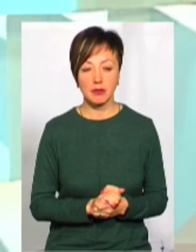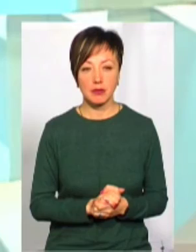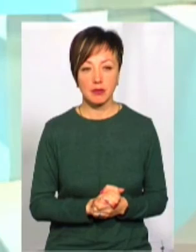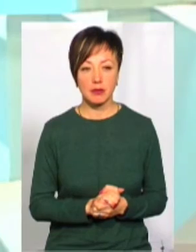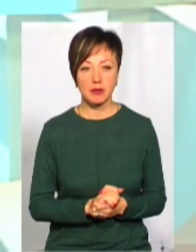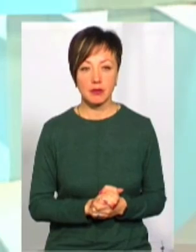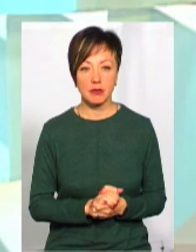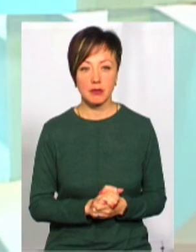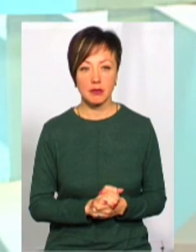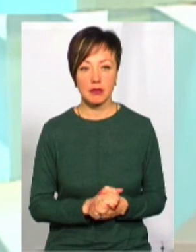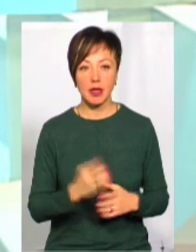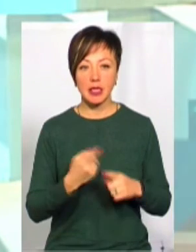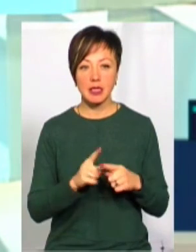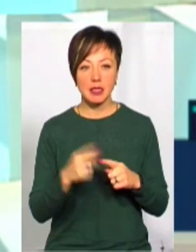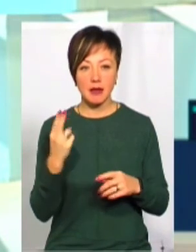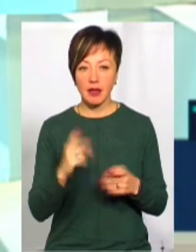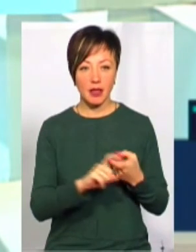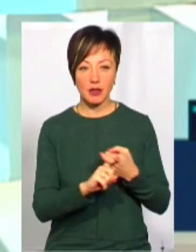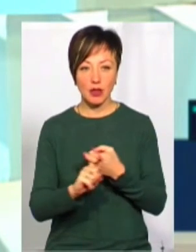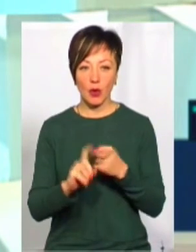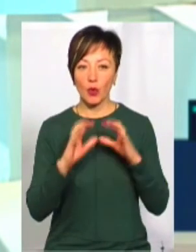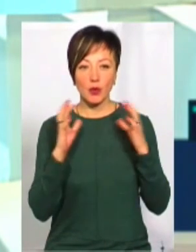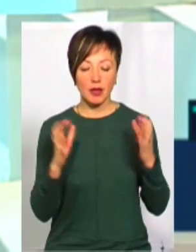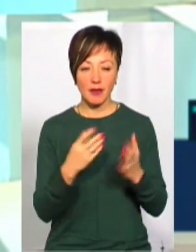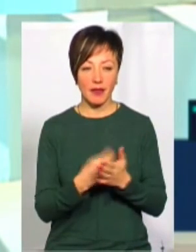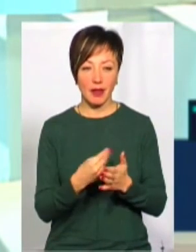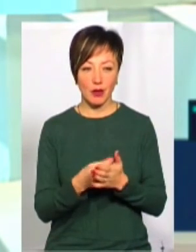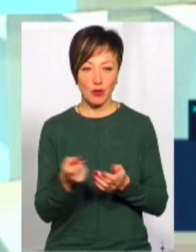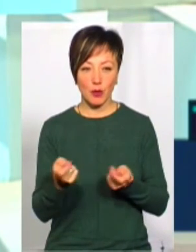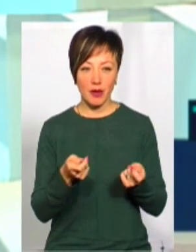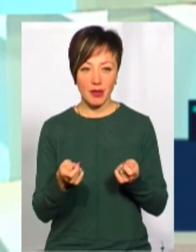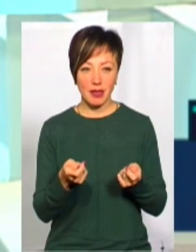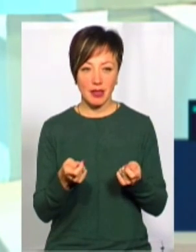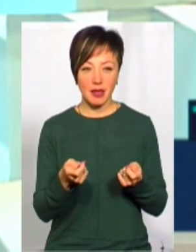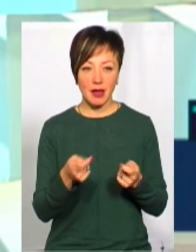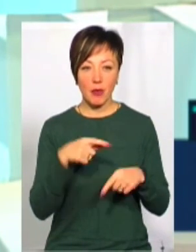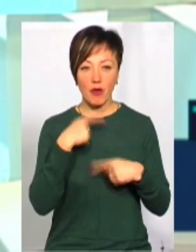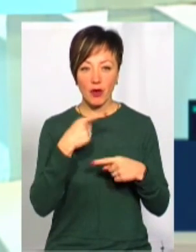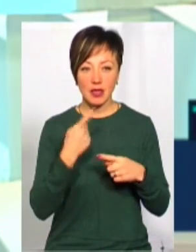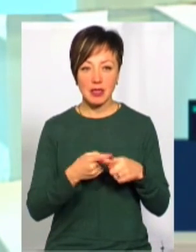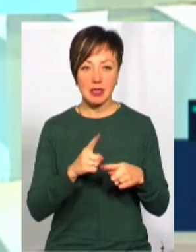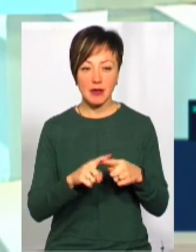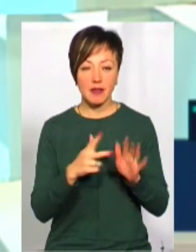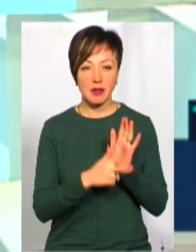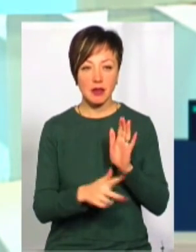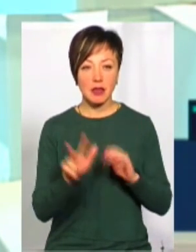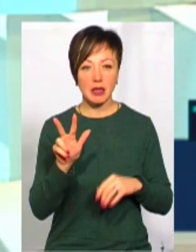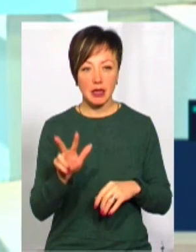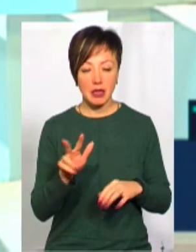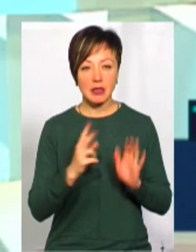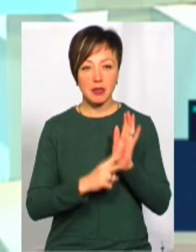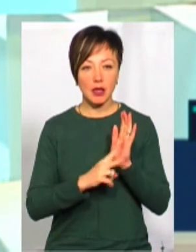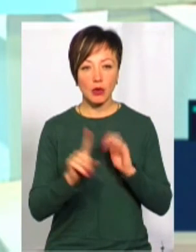Ця цифра не стосується утримання фінансового управління. Тобто, так як ми говорили, з цих 83,